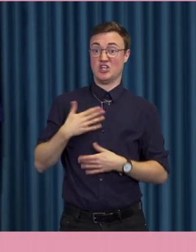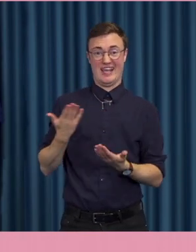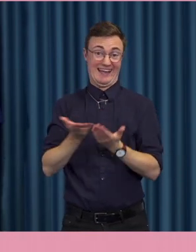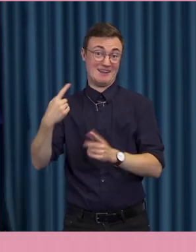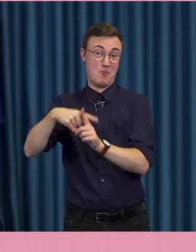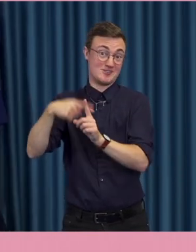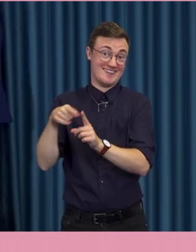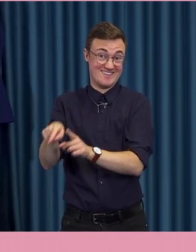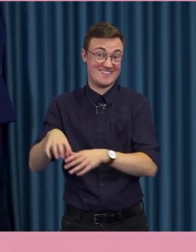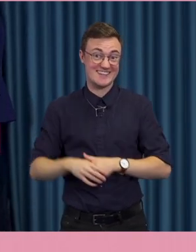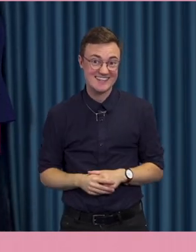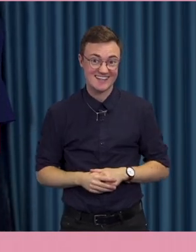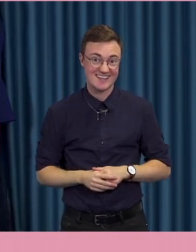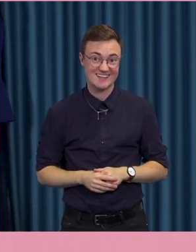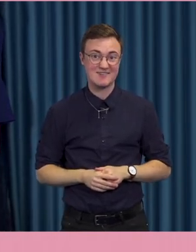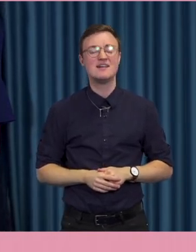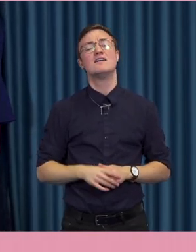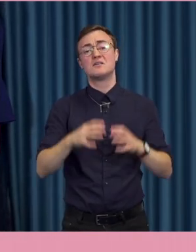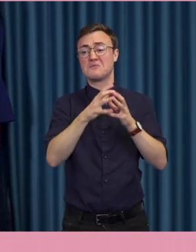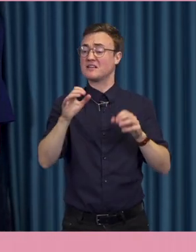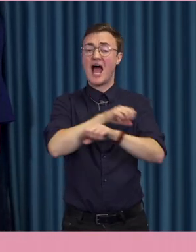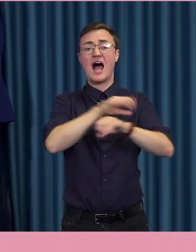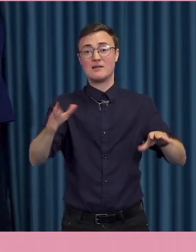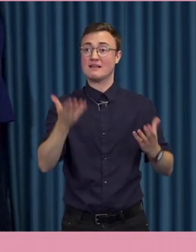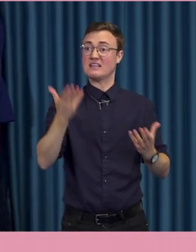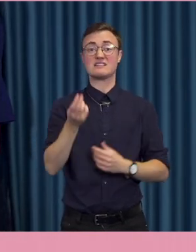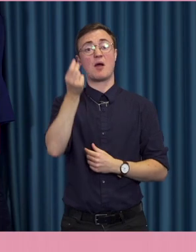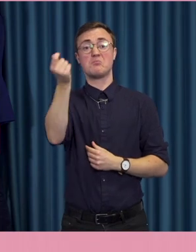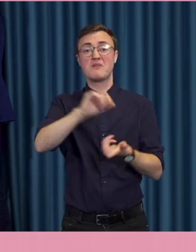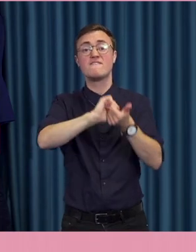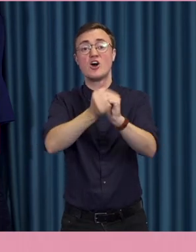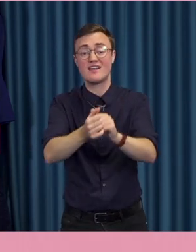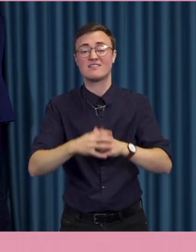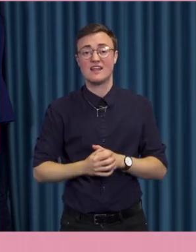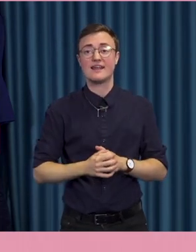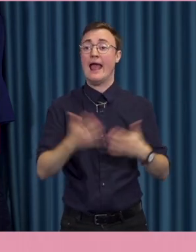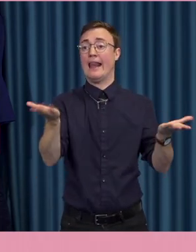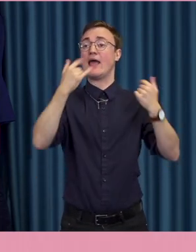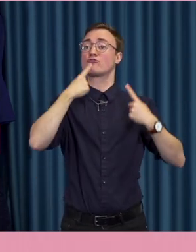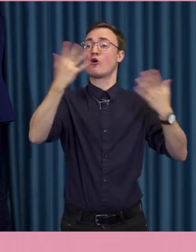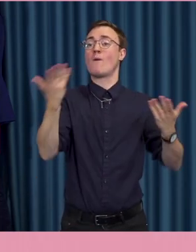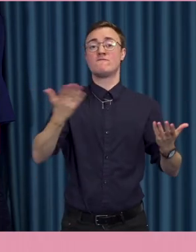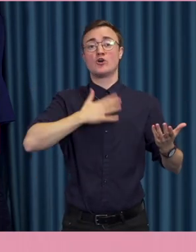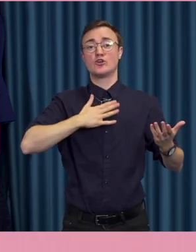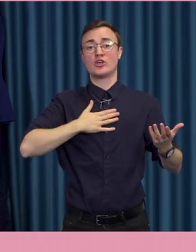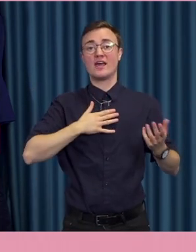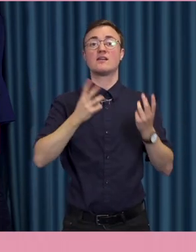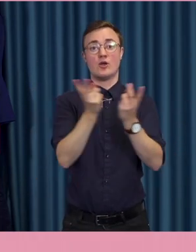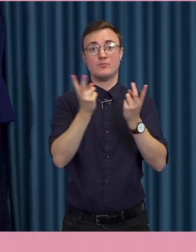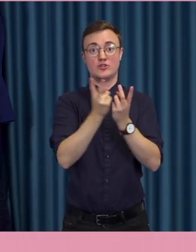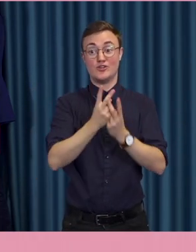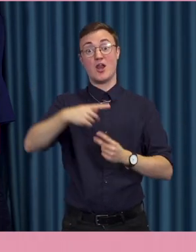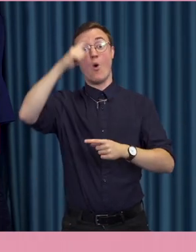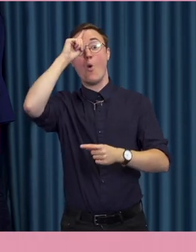avseenden så är det förvånansvärt lite som förändras av sociala media. Att det är så lätt att uttrycka sin åsikt gör ju att det också går inflation i